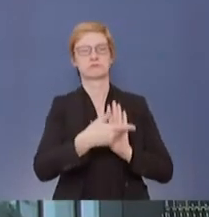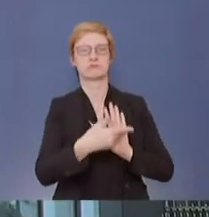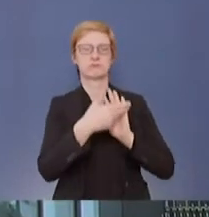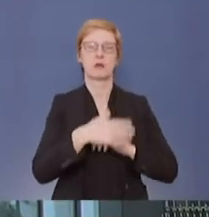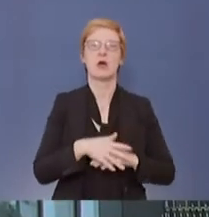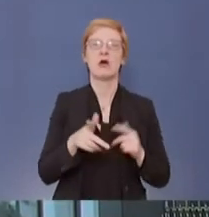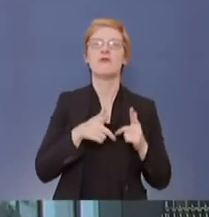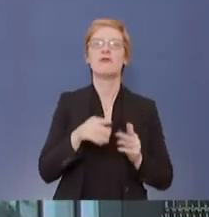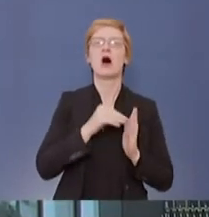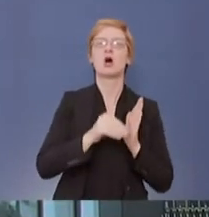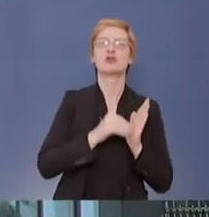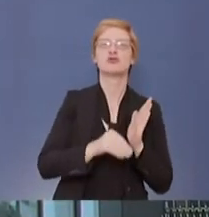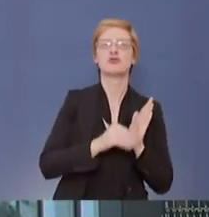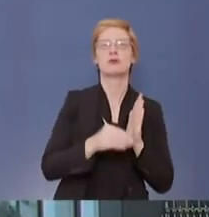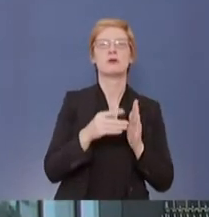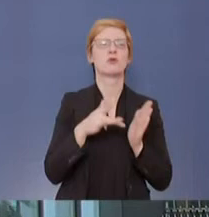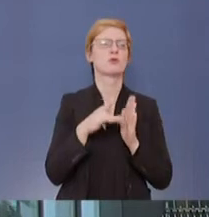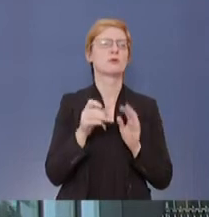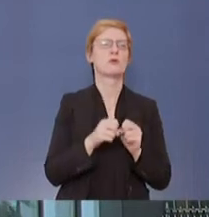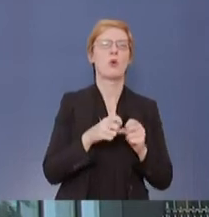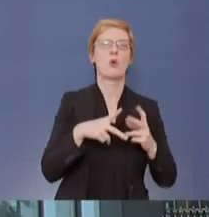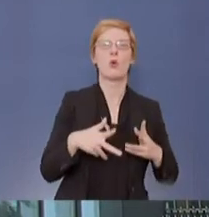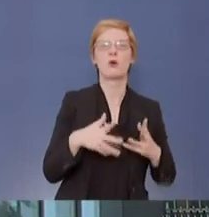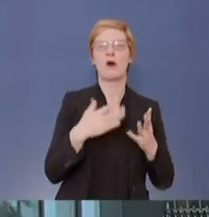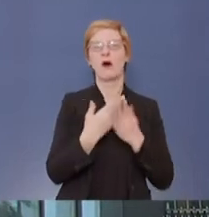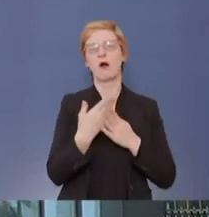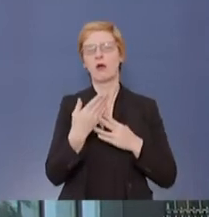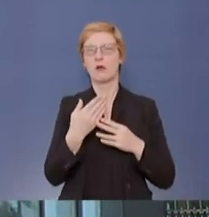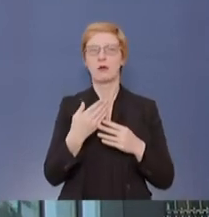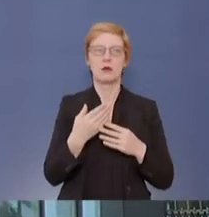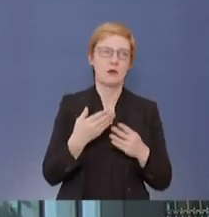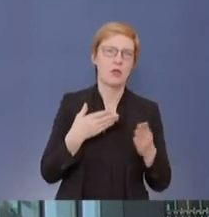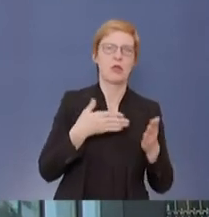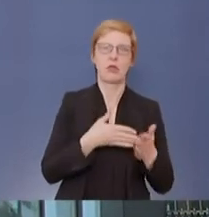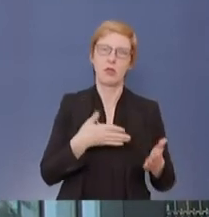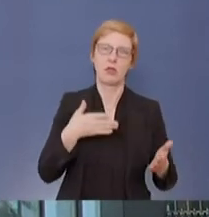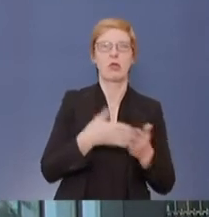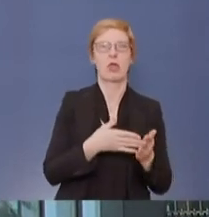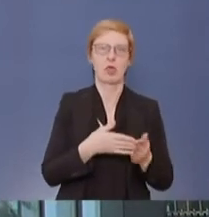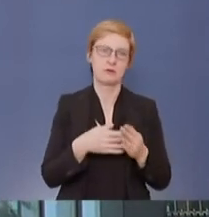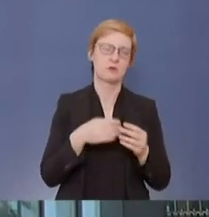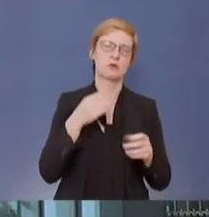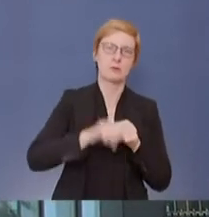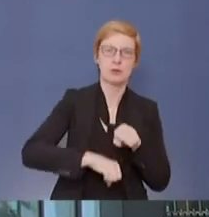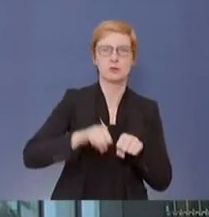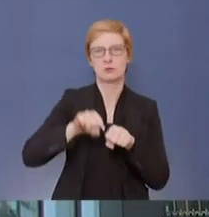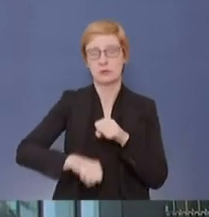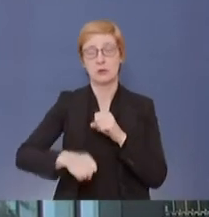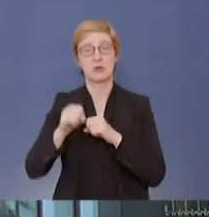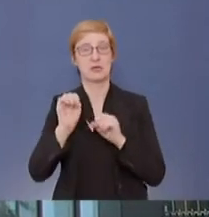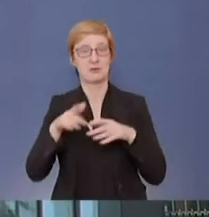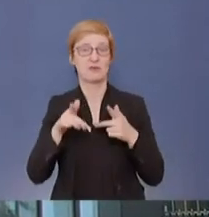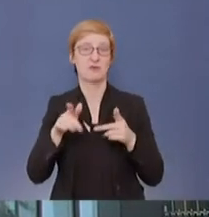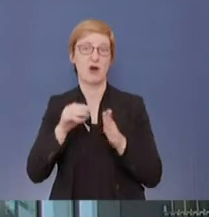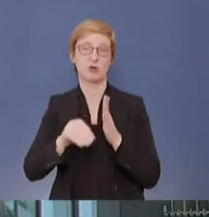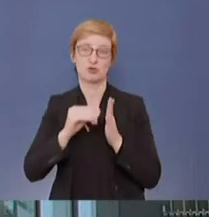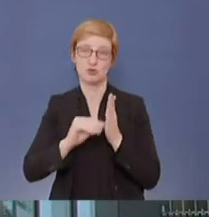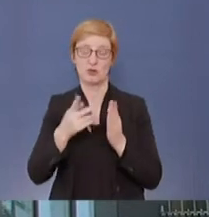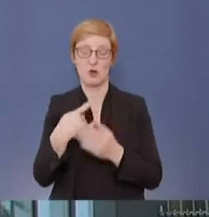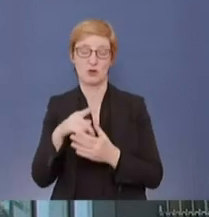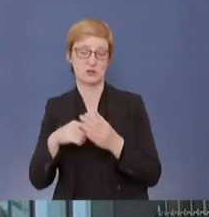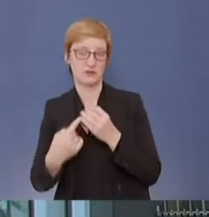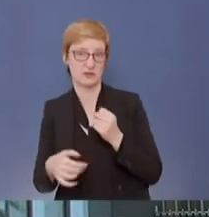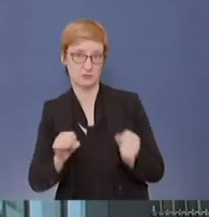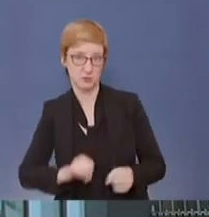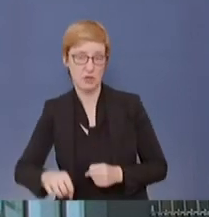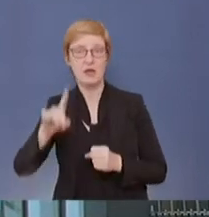Unterbrechungen und Verzögerungen konfrontiert. Einige Fahrschulen droht die Insolvenz. Mit welchen Regelungen kommen Sie Fahrschülern bei der Einhaltung von Fristen und absolvierten